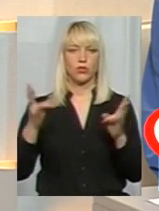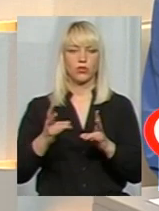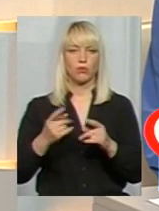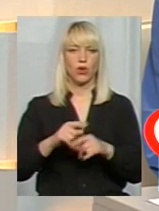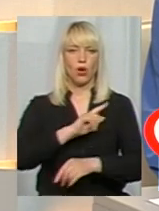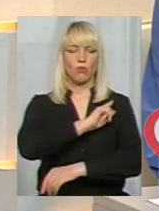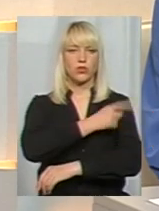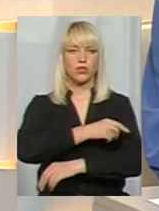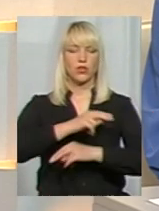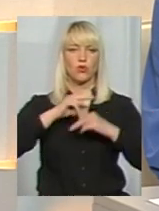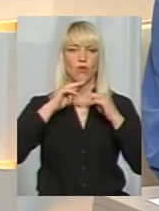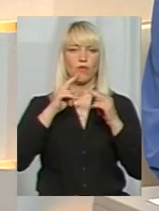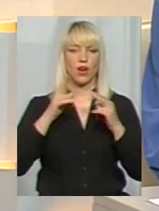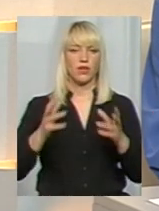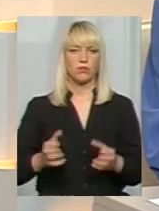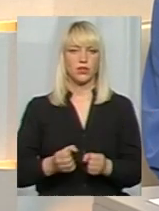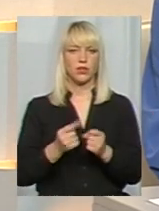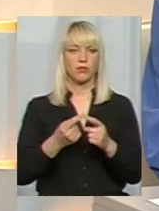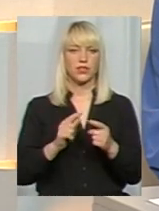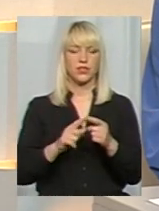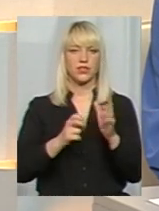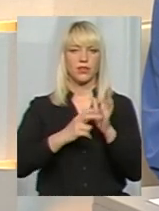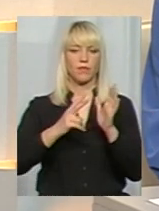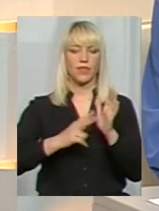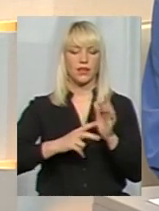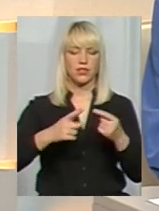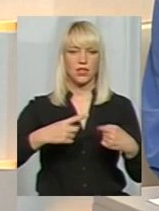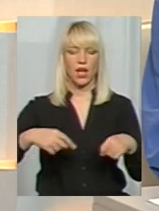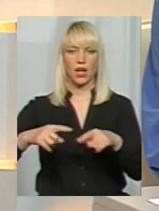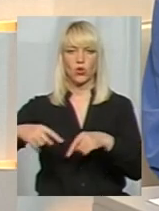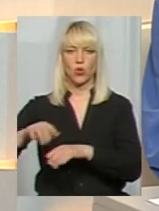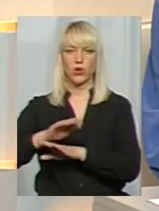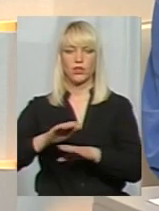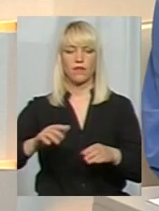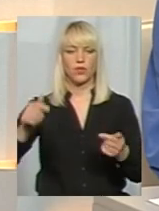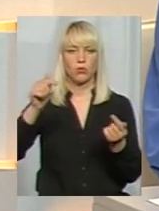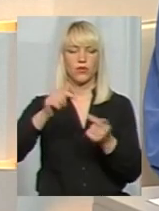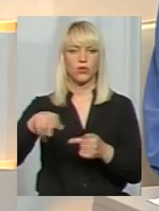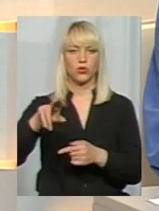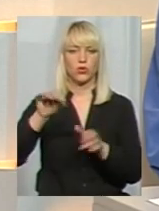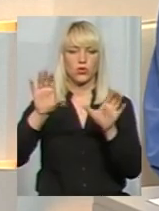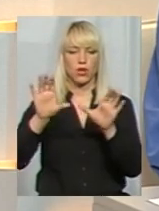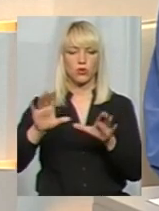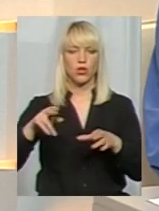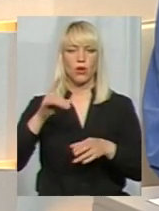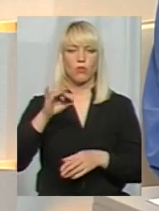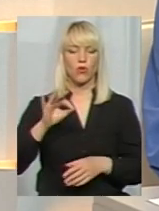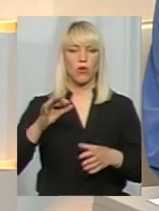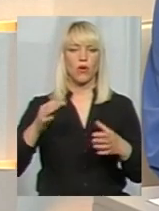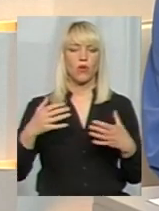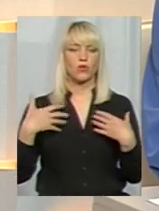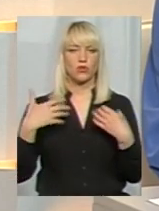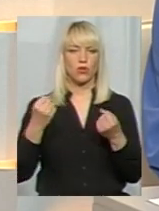посиленої уваги і підтримки. Це 17 категорій дітей відповідно до закону про оздоровлення та відпочинок.